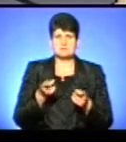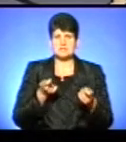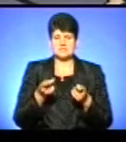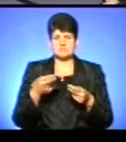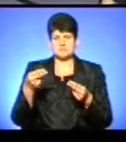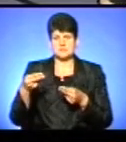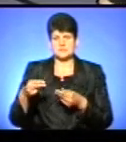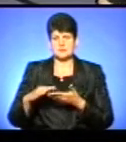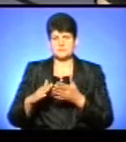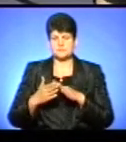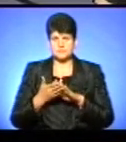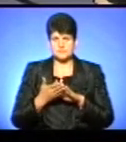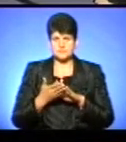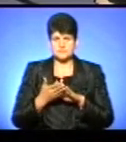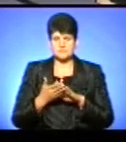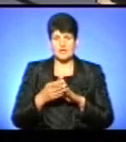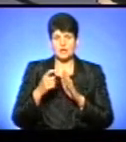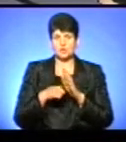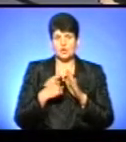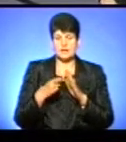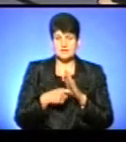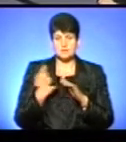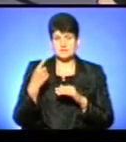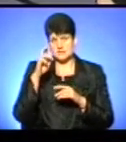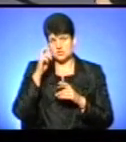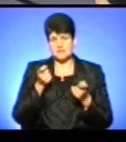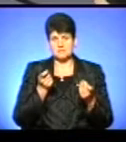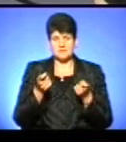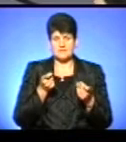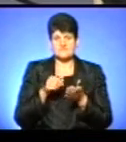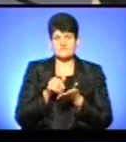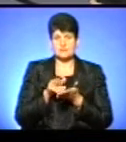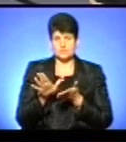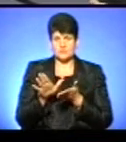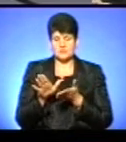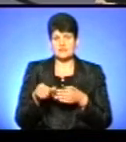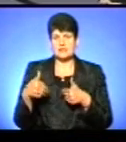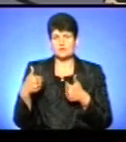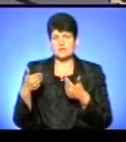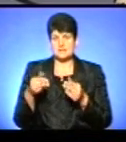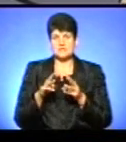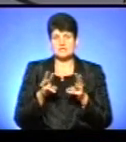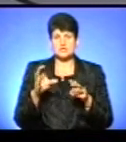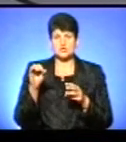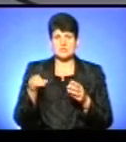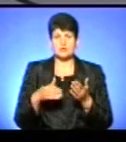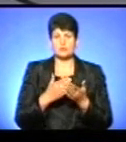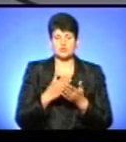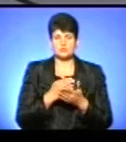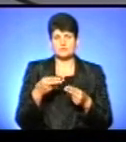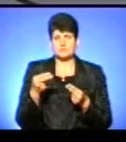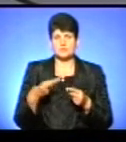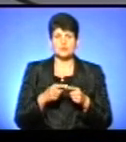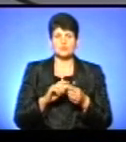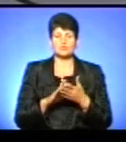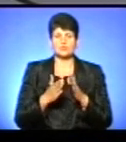заключили цей договір. Власне, Донецька державна адміністрація відмовилася від рекомендацій Міністерства соціальної політики щодо заключення